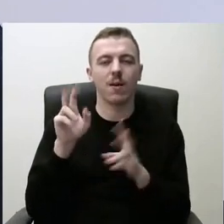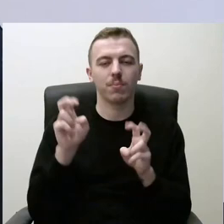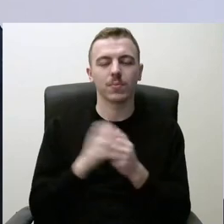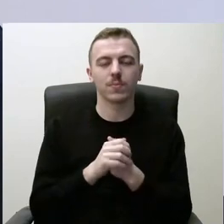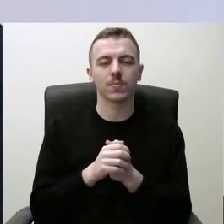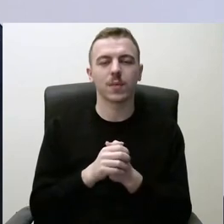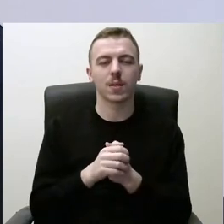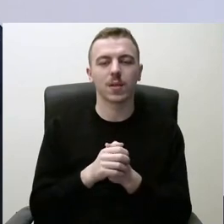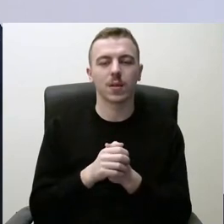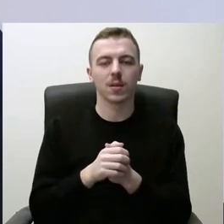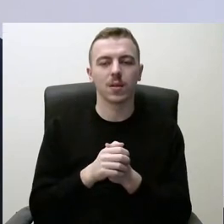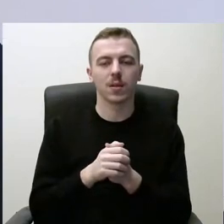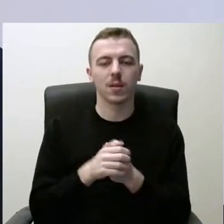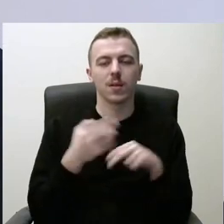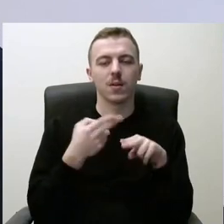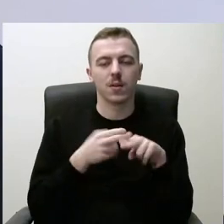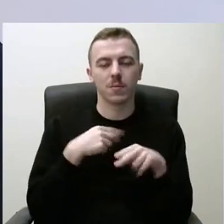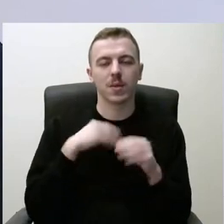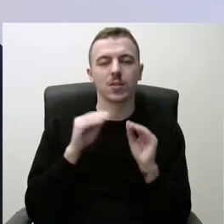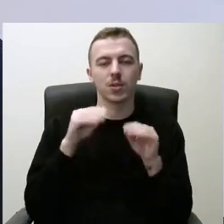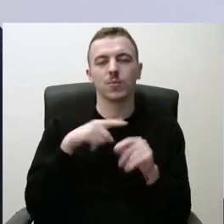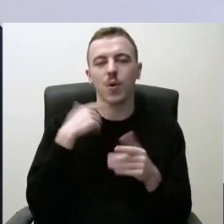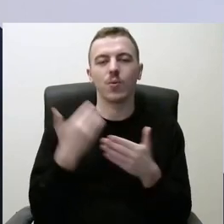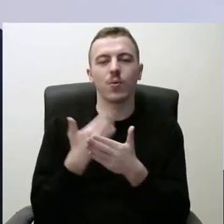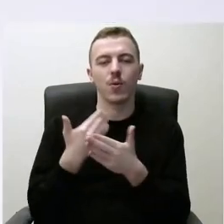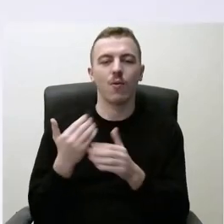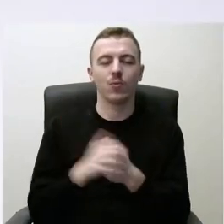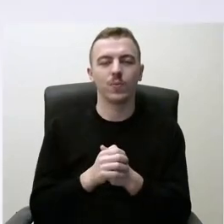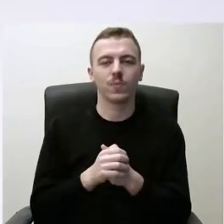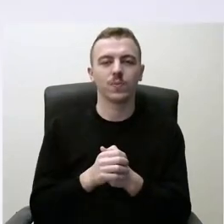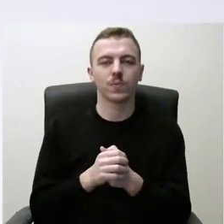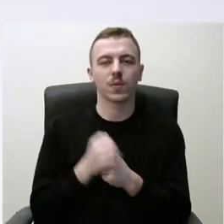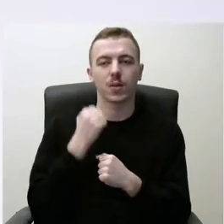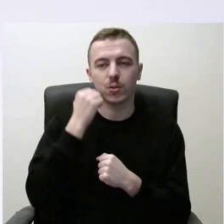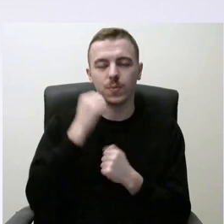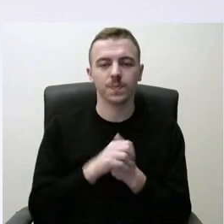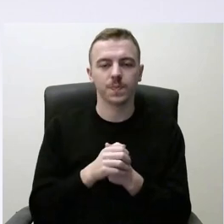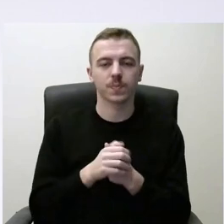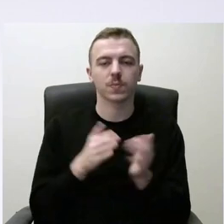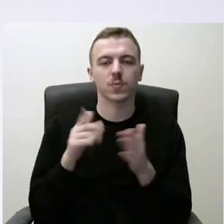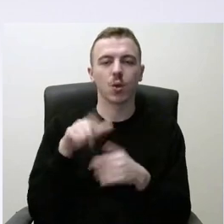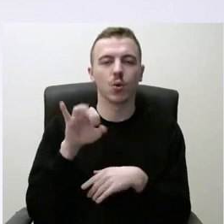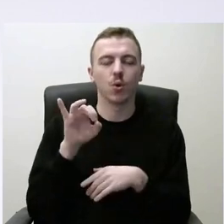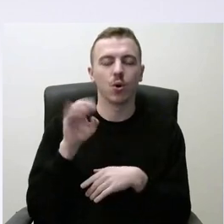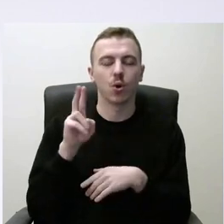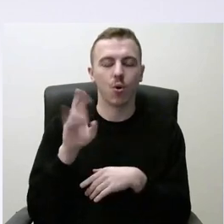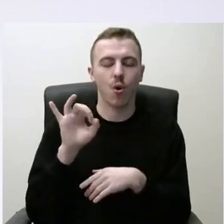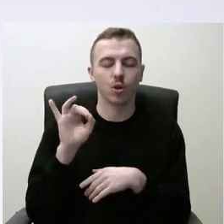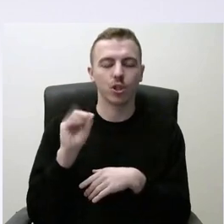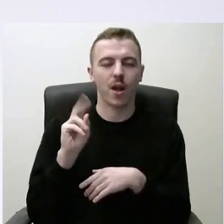Tad aš manau, kad mes įneštume daug naujovių. Dėkuoju. Pone Lukoševiče, neprašau.